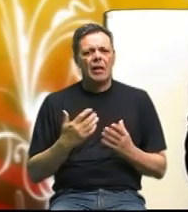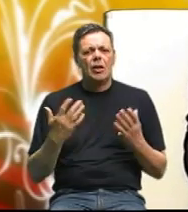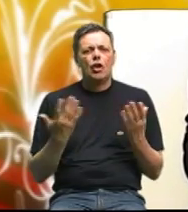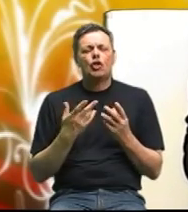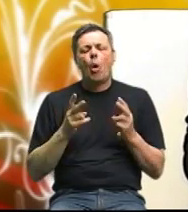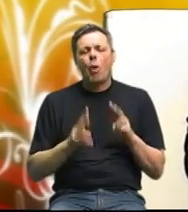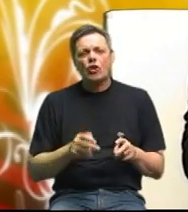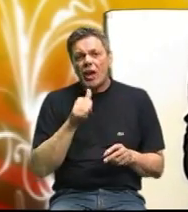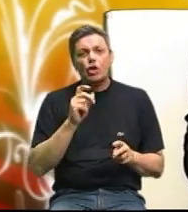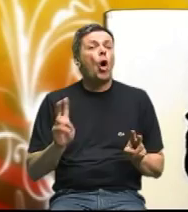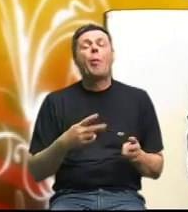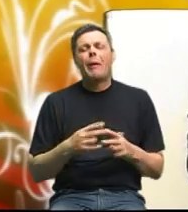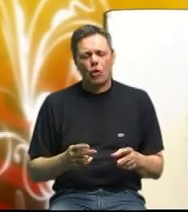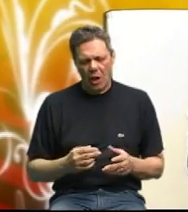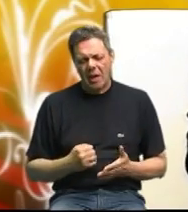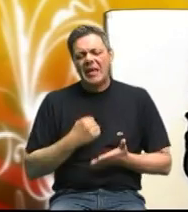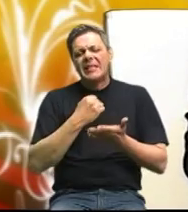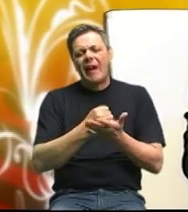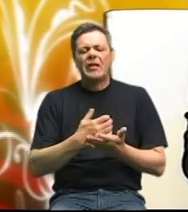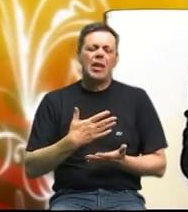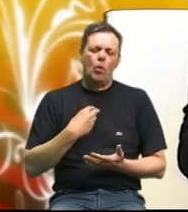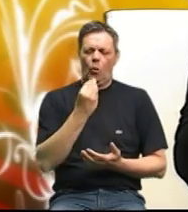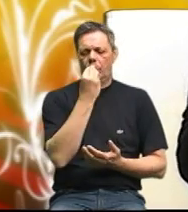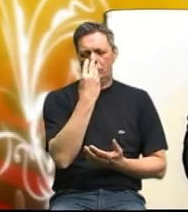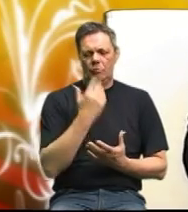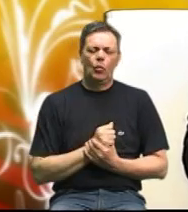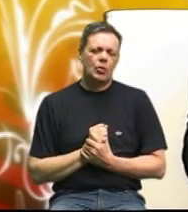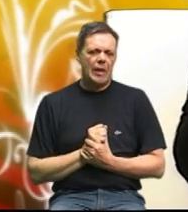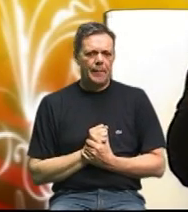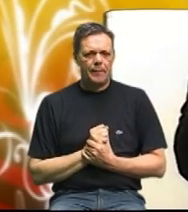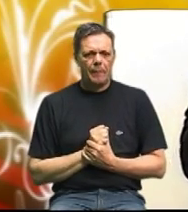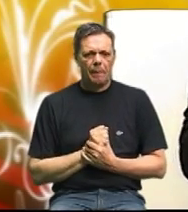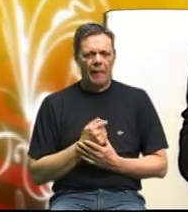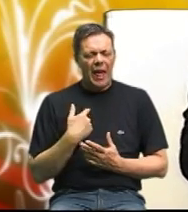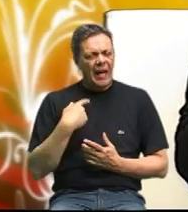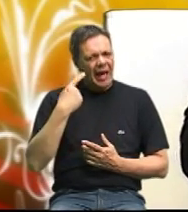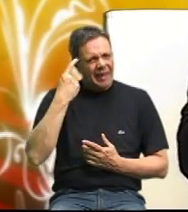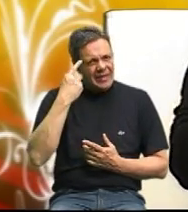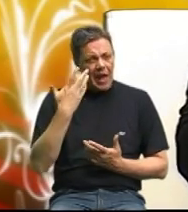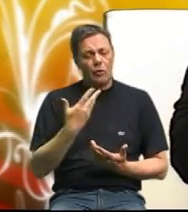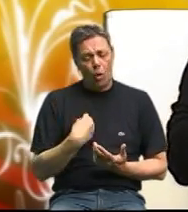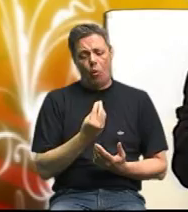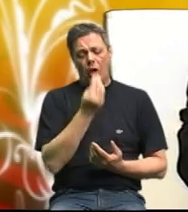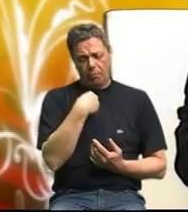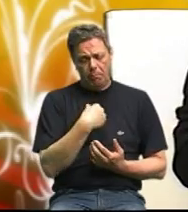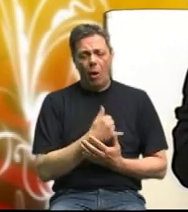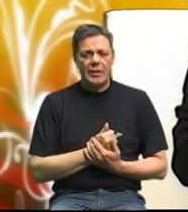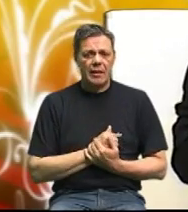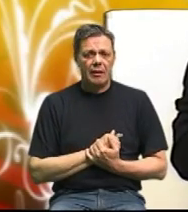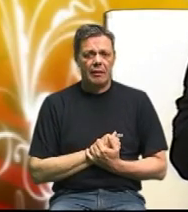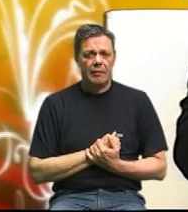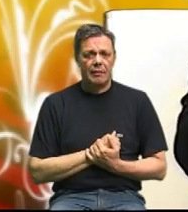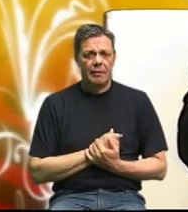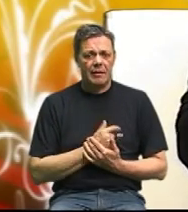može i što ne može staviti u usta. Kad zna to što može staviti u usta